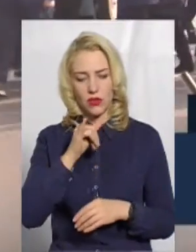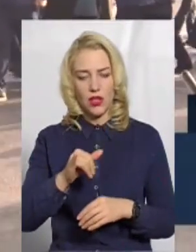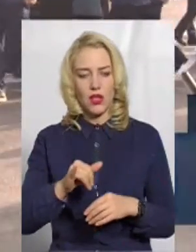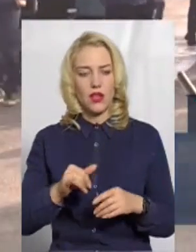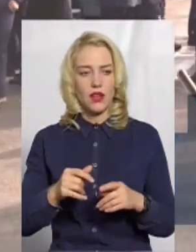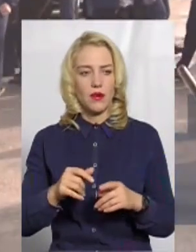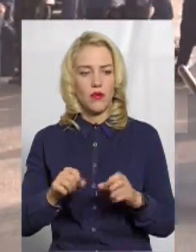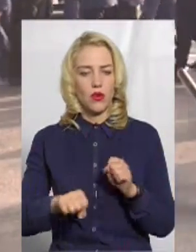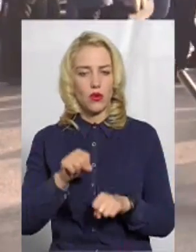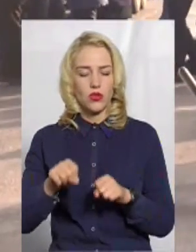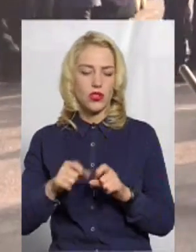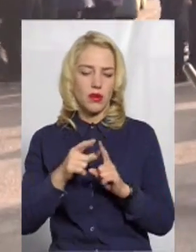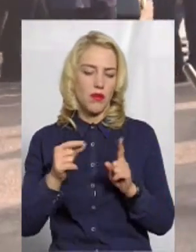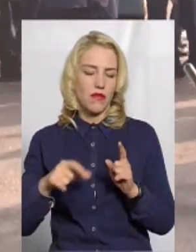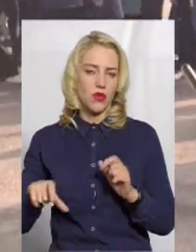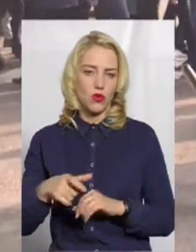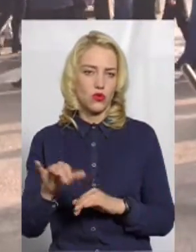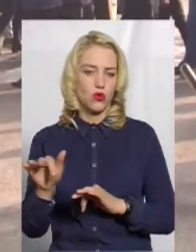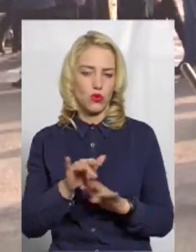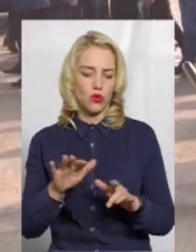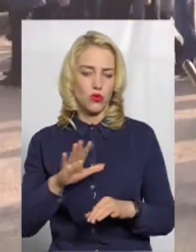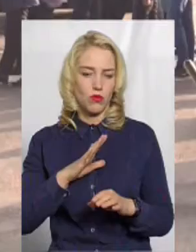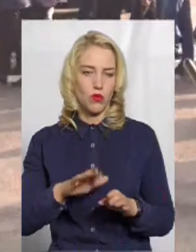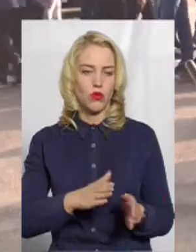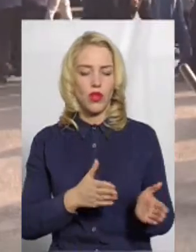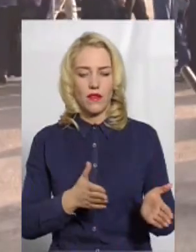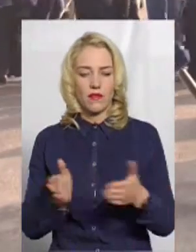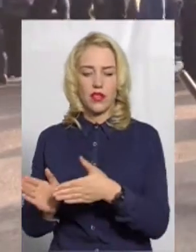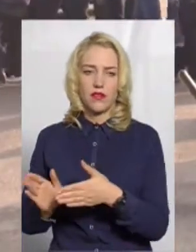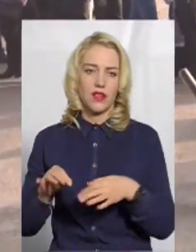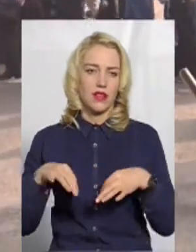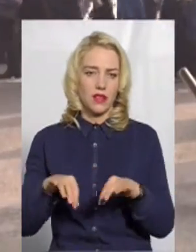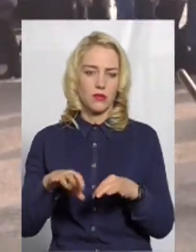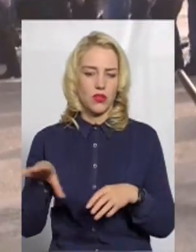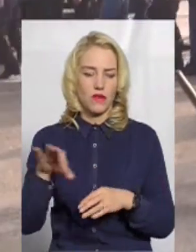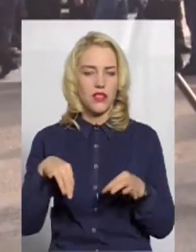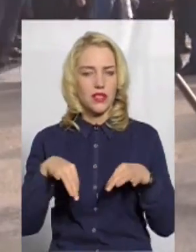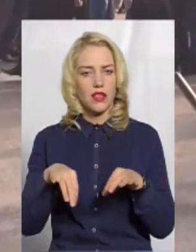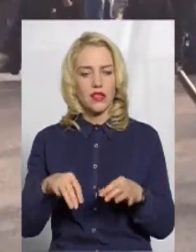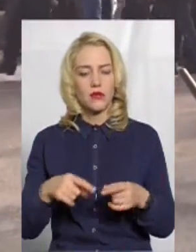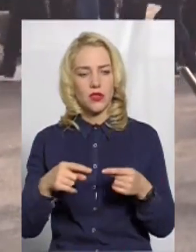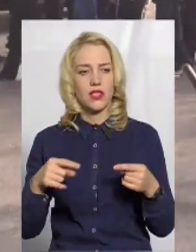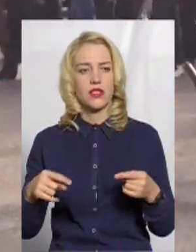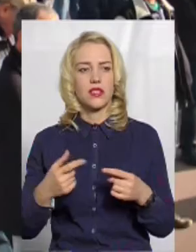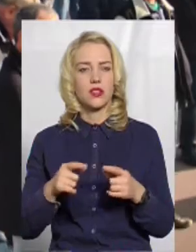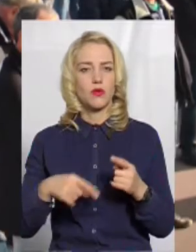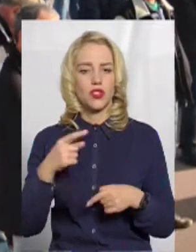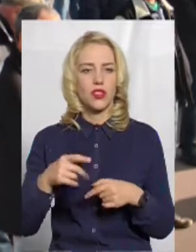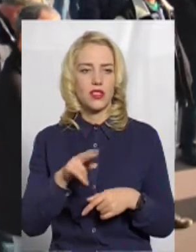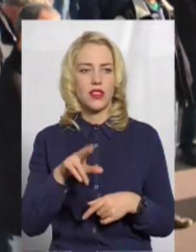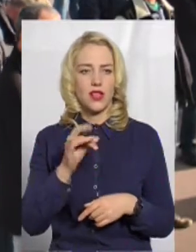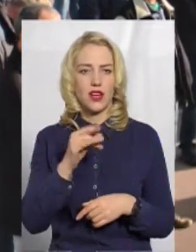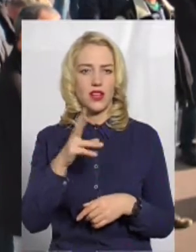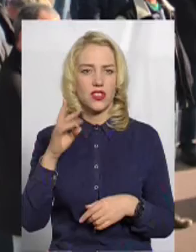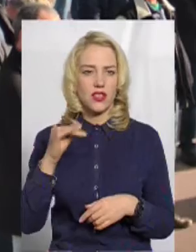від пішоходів, так і від водіїв, було здійснено відвід транспортну. Весь транспортний засіб відводиться через Дережнянський район». На